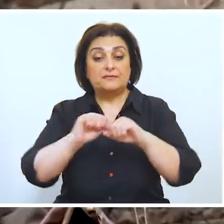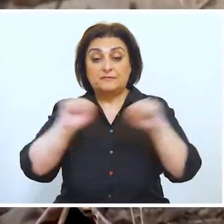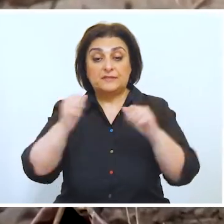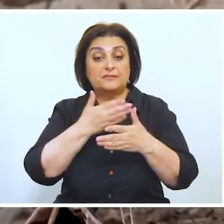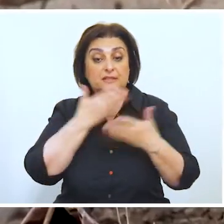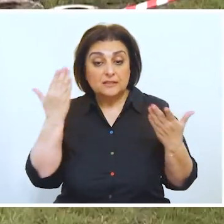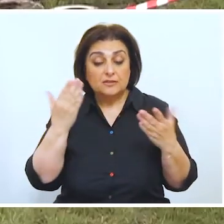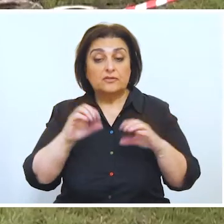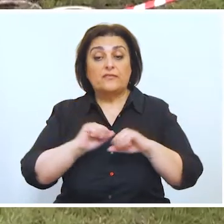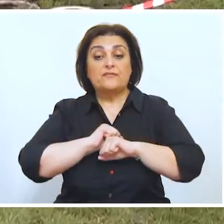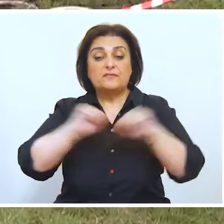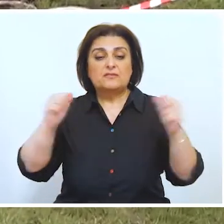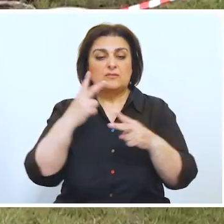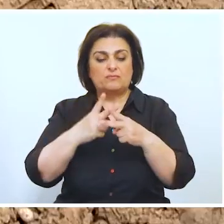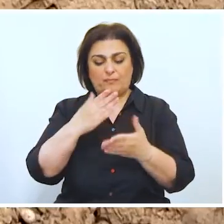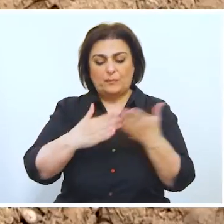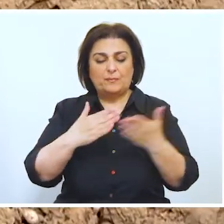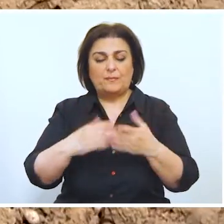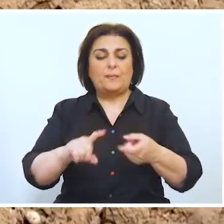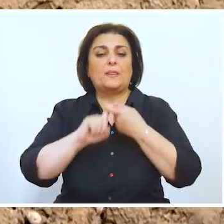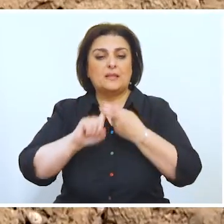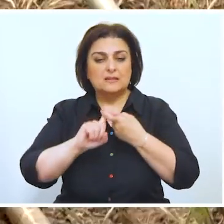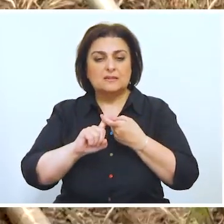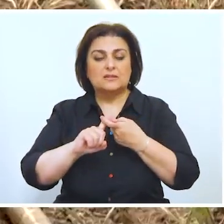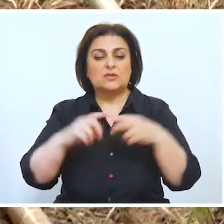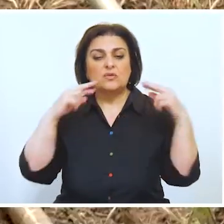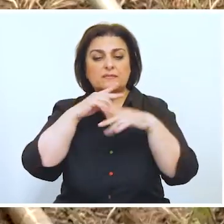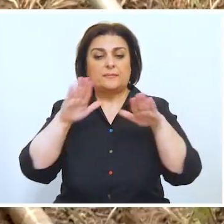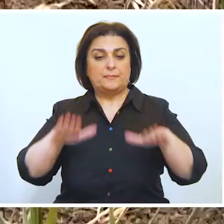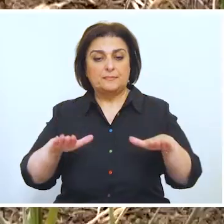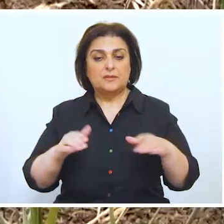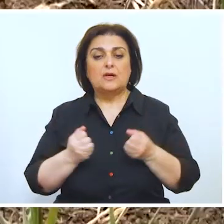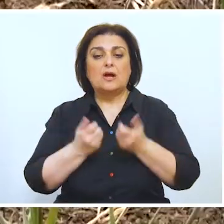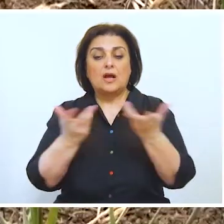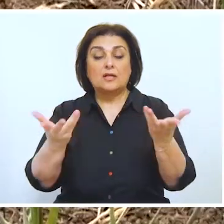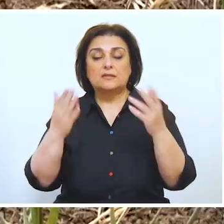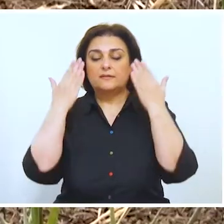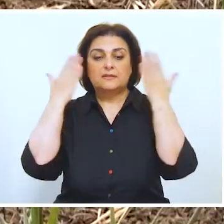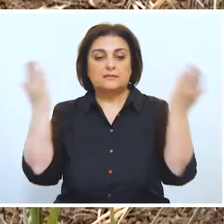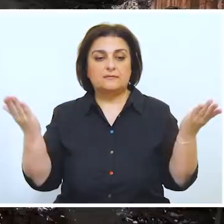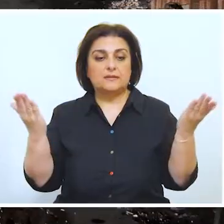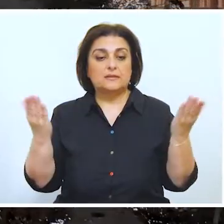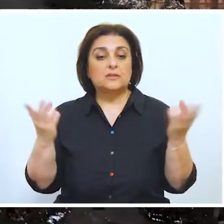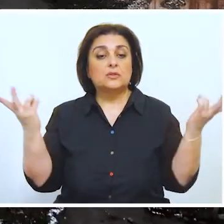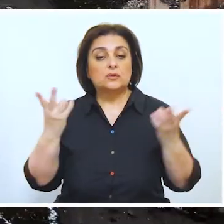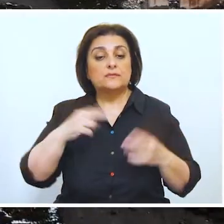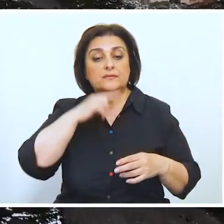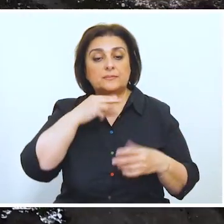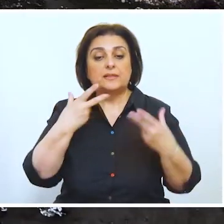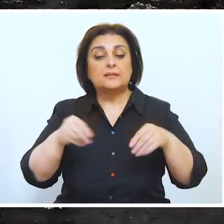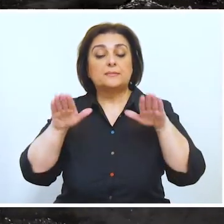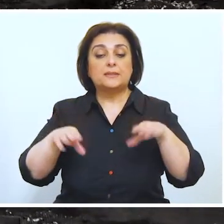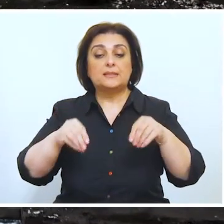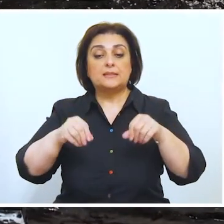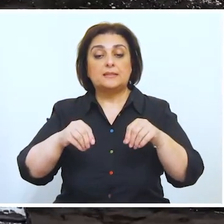edilmiş partlayıcı sursatların, döyüş qalqlarının yerləri və sayı, çirklənmənin miqyası məlum deyil. Nəzərə alın ki,